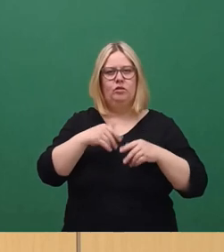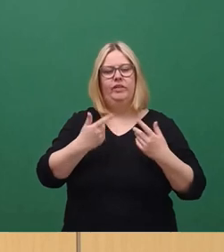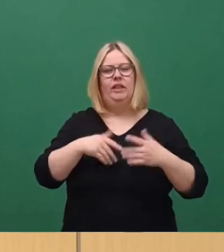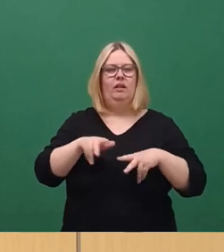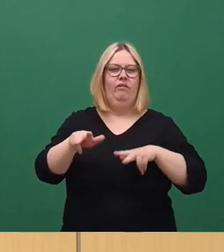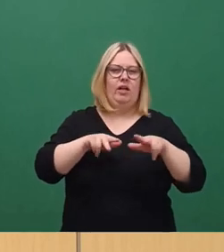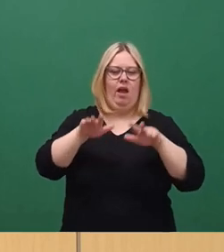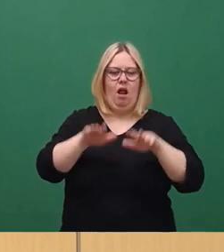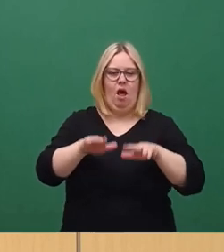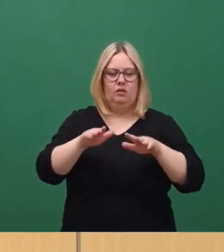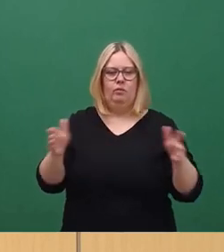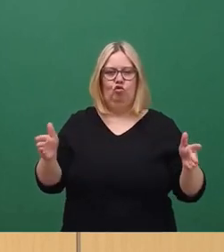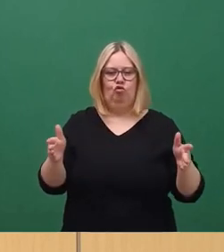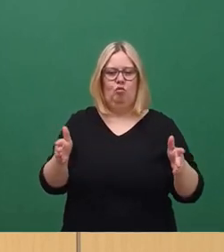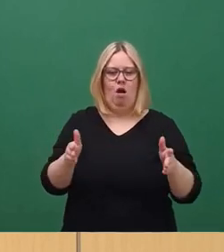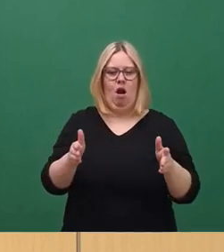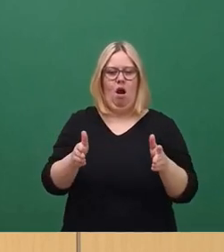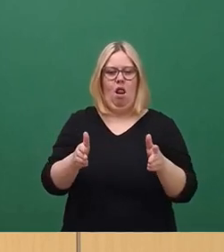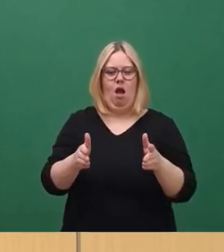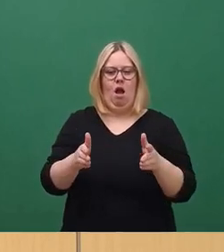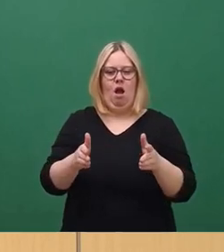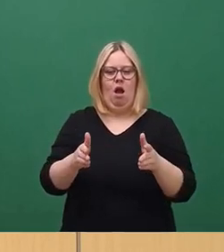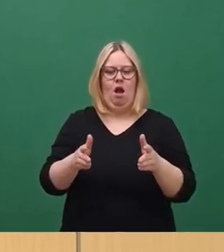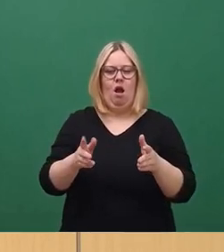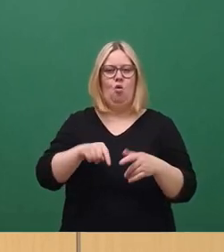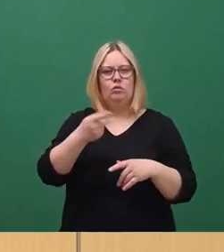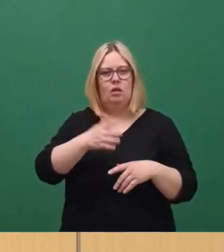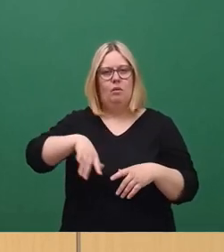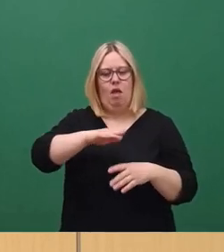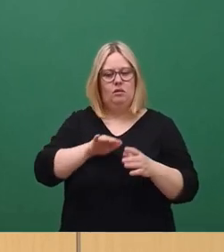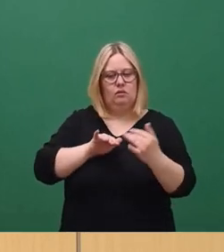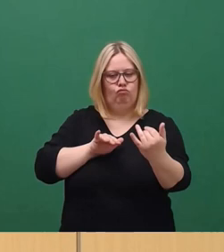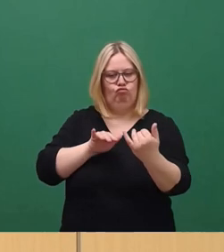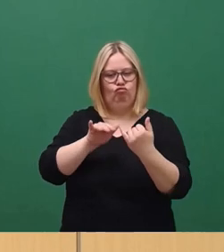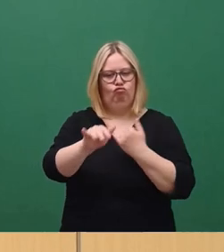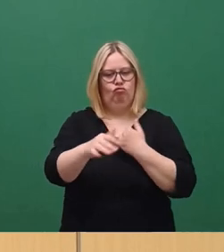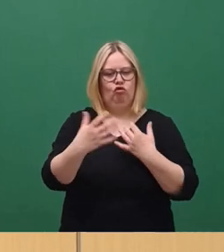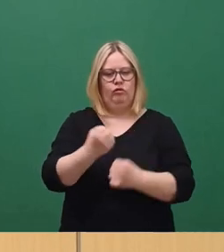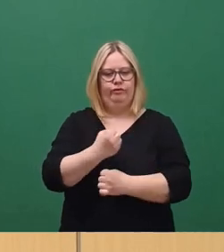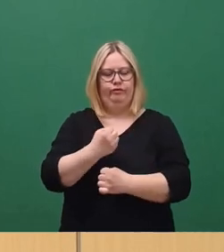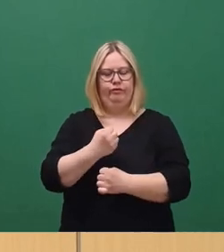verschmalt und dann doch irgendwie über diesen Platz bringt. Und das wäre schön, auch die Öffnung der